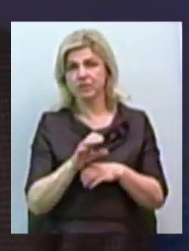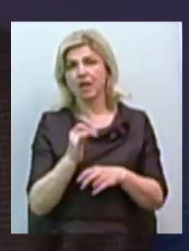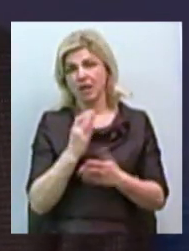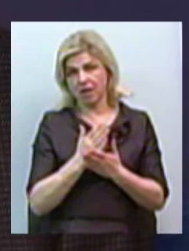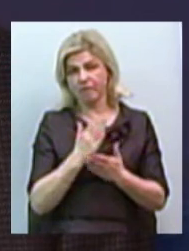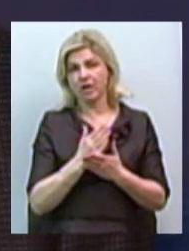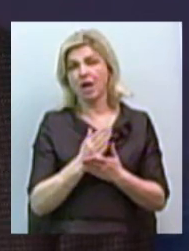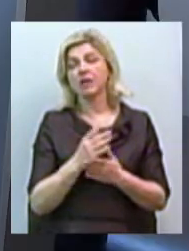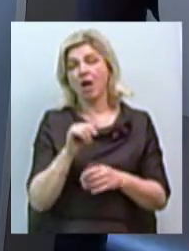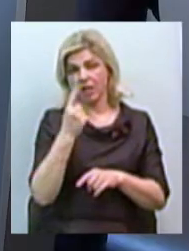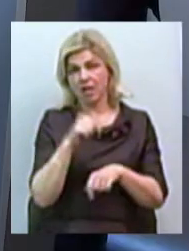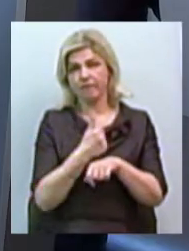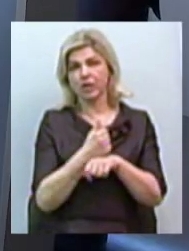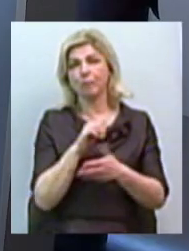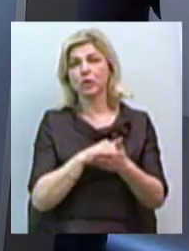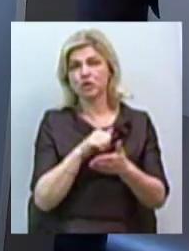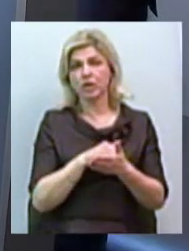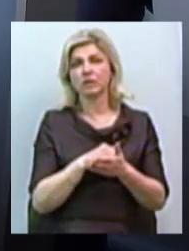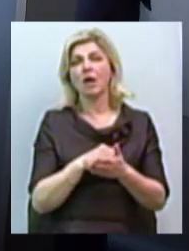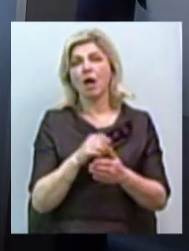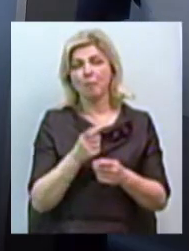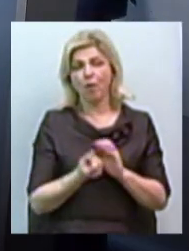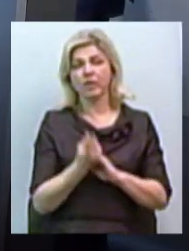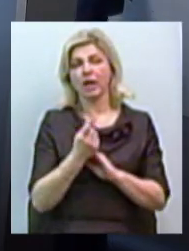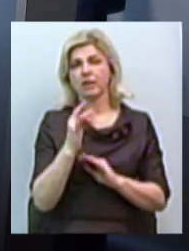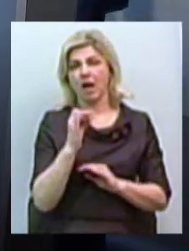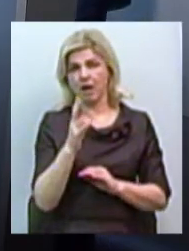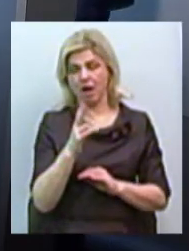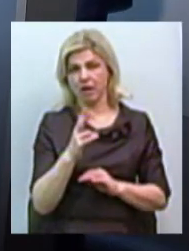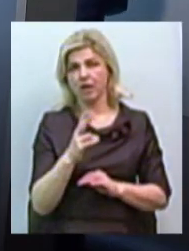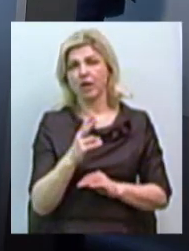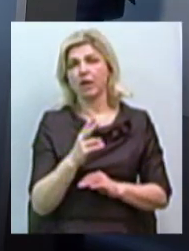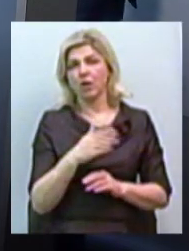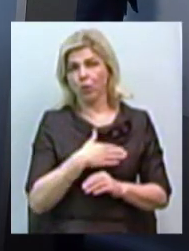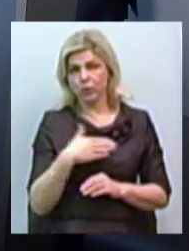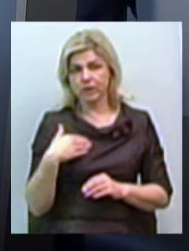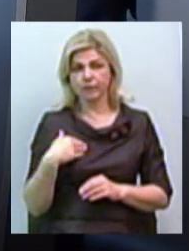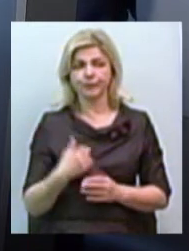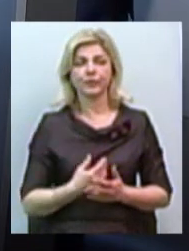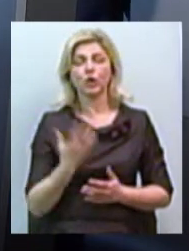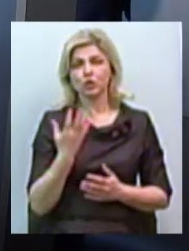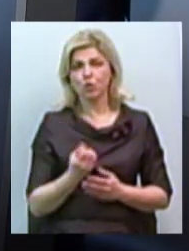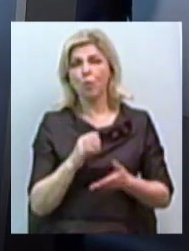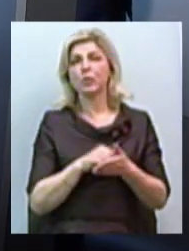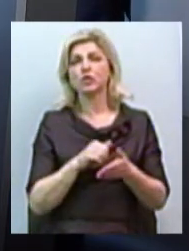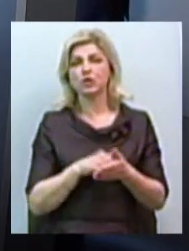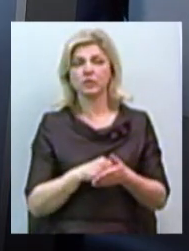теорією возникнування рака молодшої железі. Також необхідно сказати такі причини, як